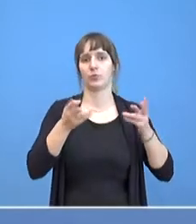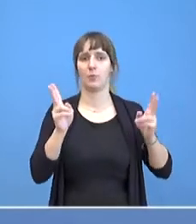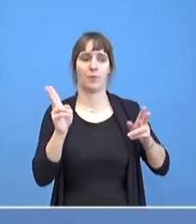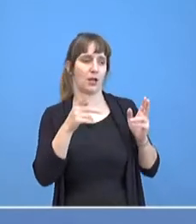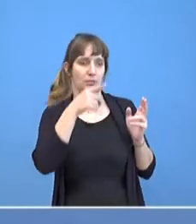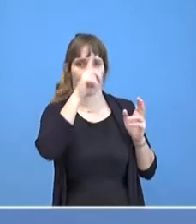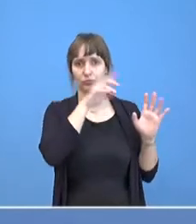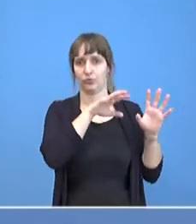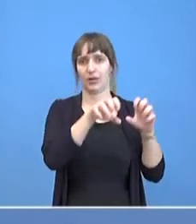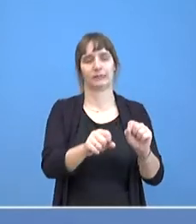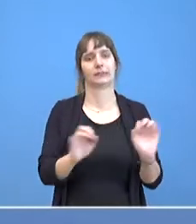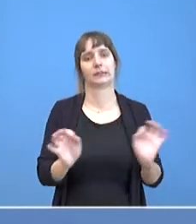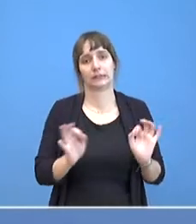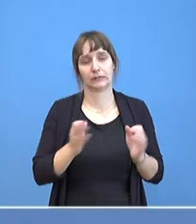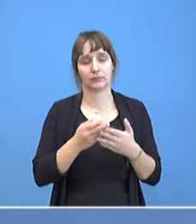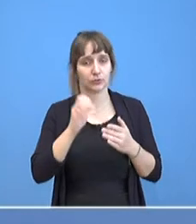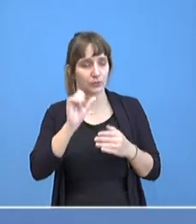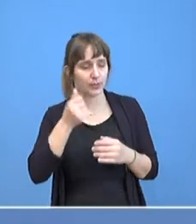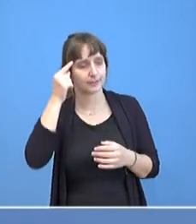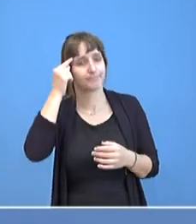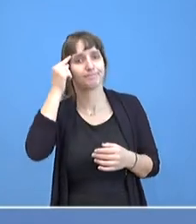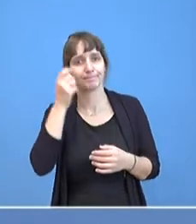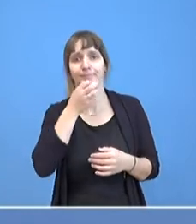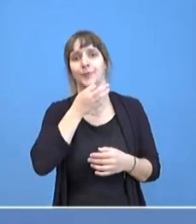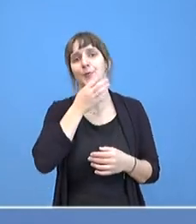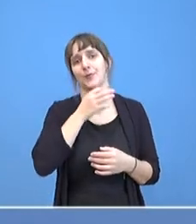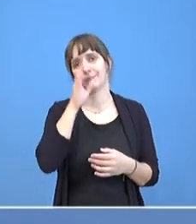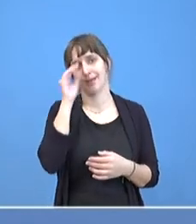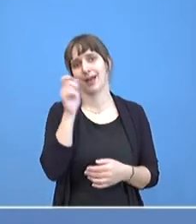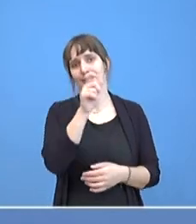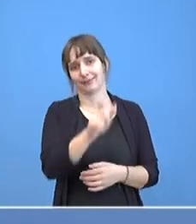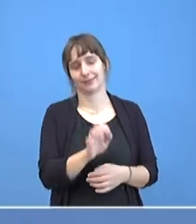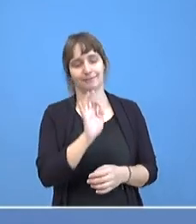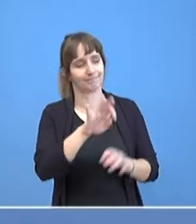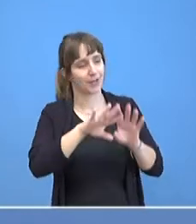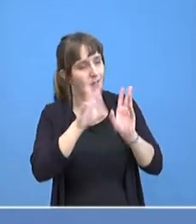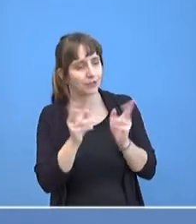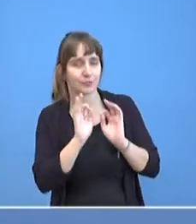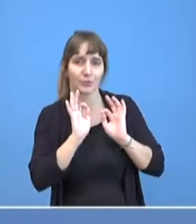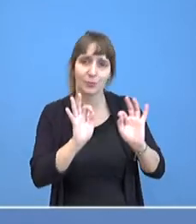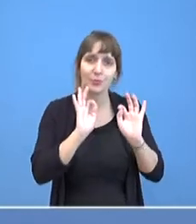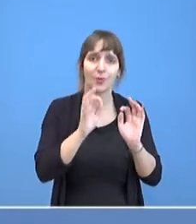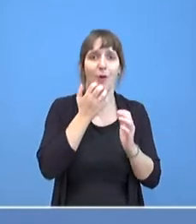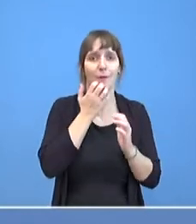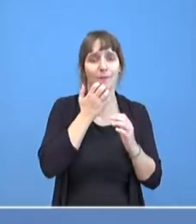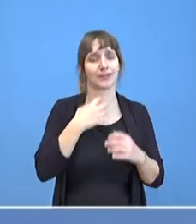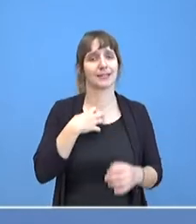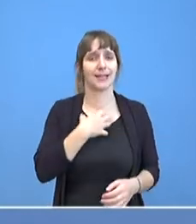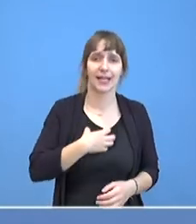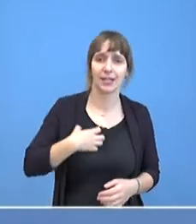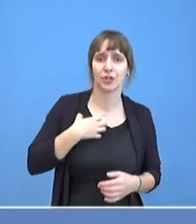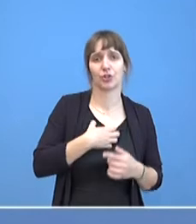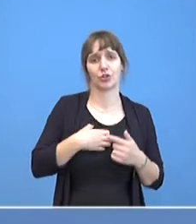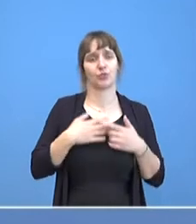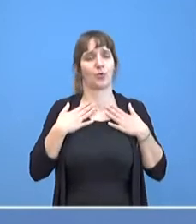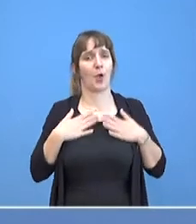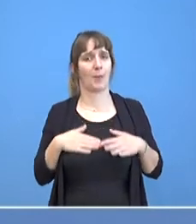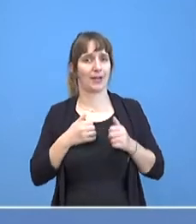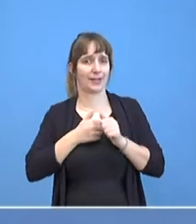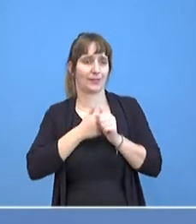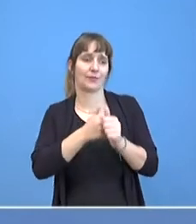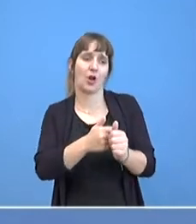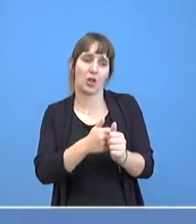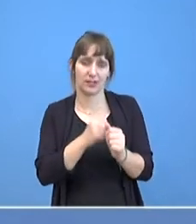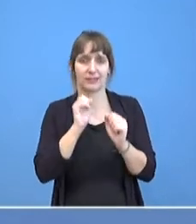zuallererst an den jungen Mann. Ihm gelten alle guten Wünsche. Hoffentlich wird er die körperlichen und auch die seelischen Folgen dieser